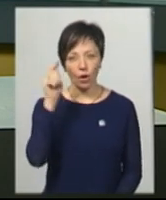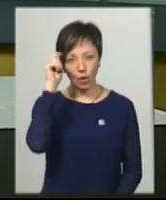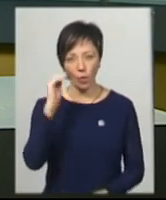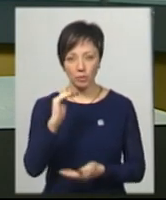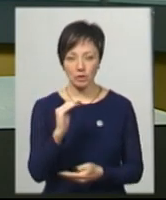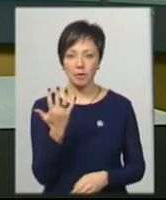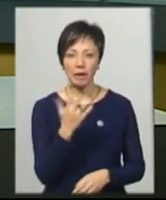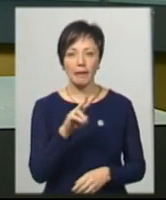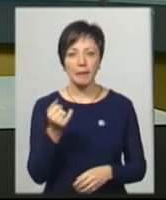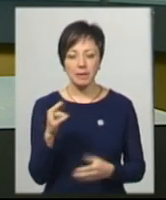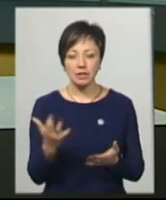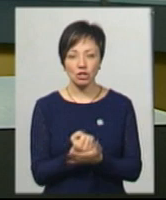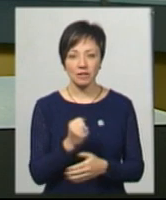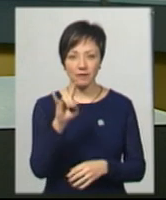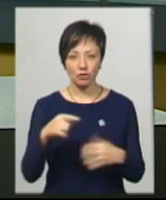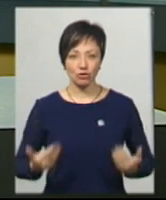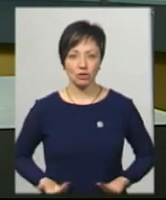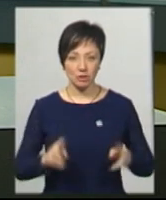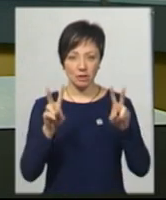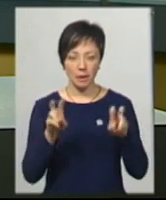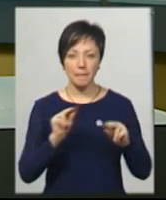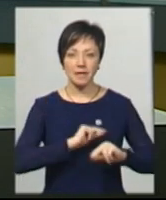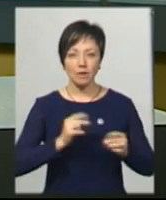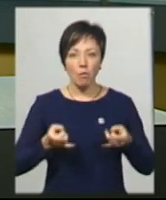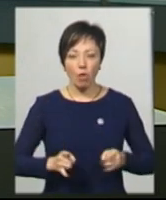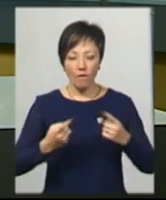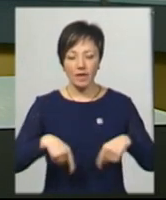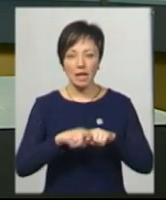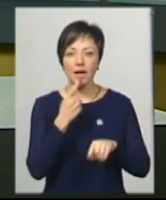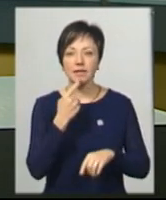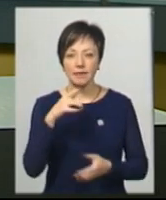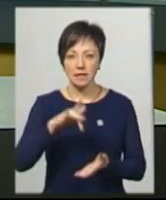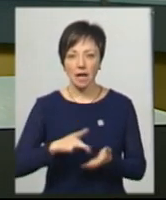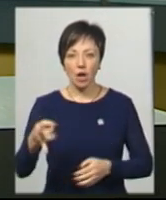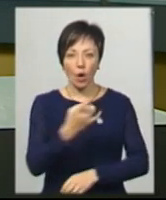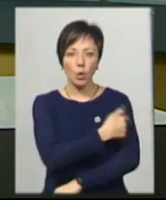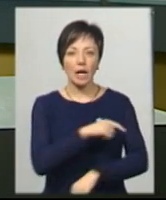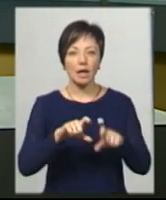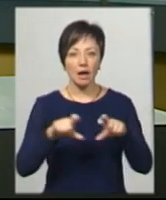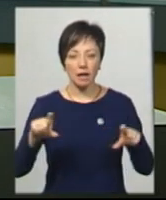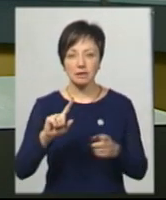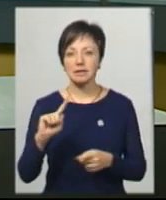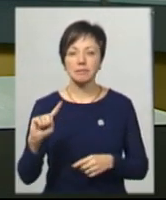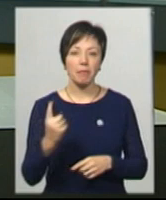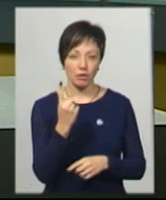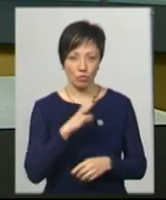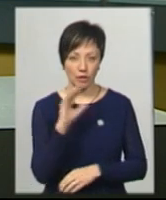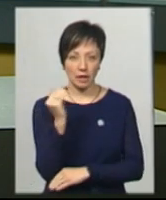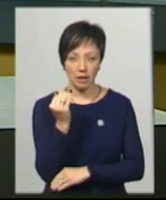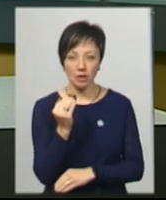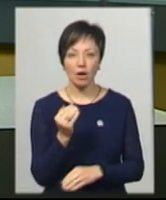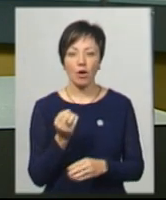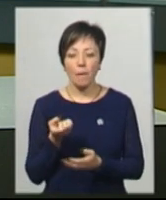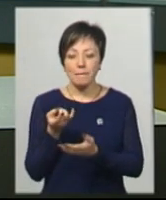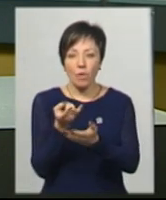якого 5 липня знайшли в вікні життя працівники пологового відділення Красивівської центральної районної лікарні, став першою дитиною, яку